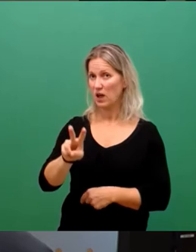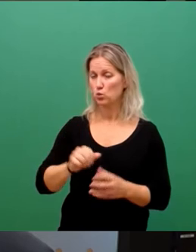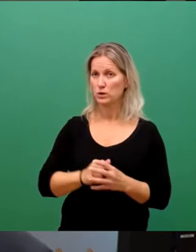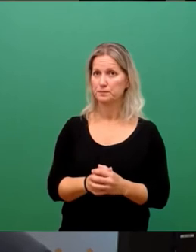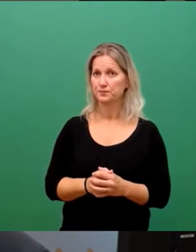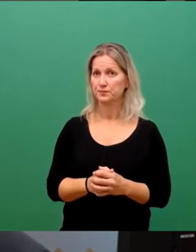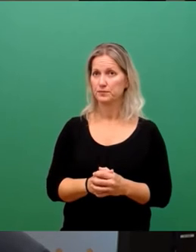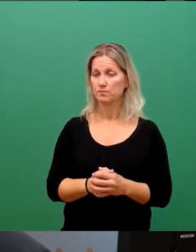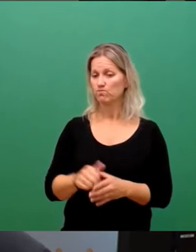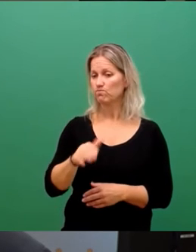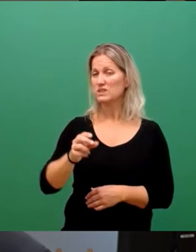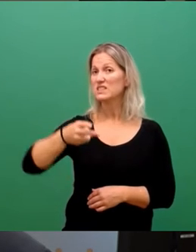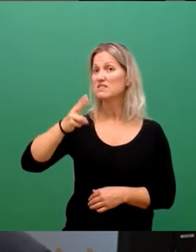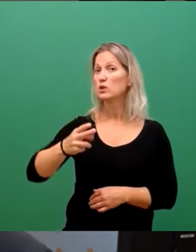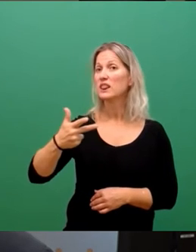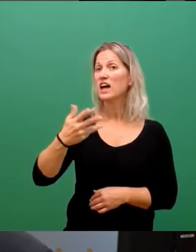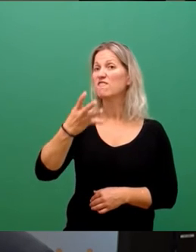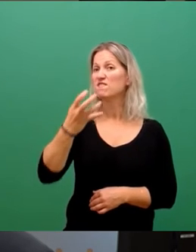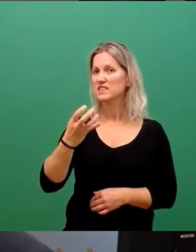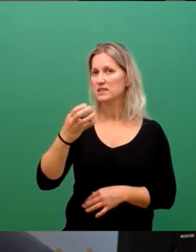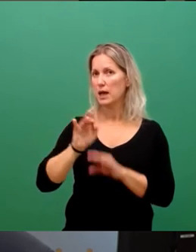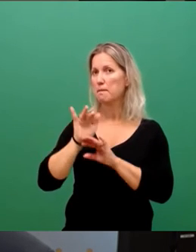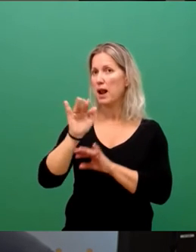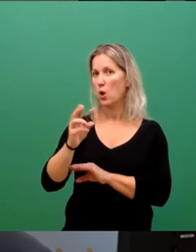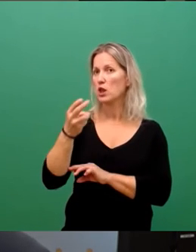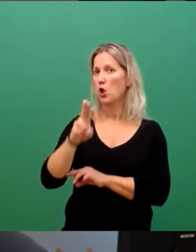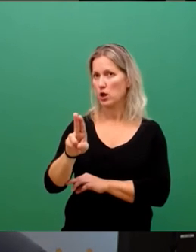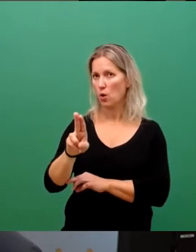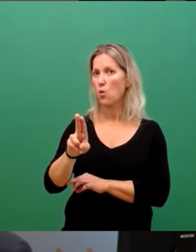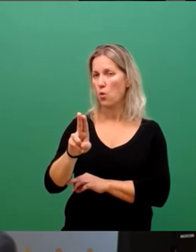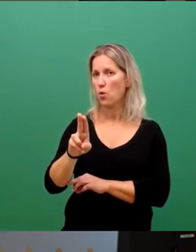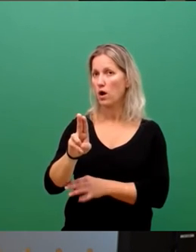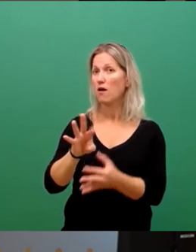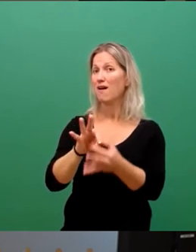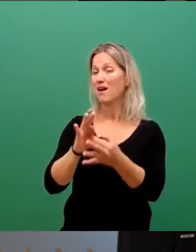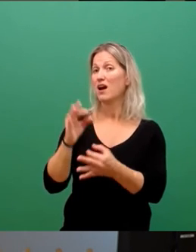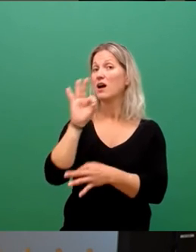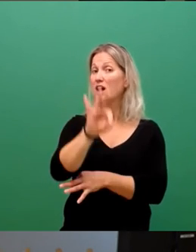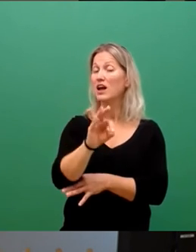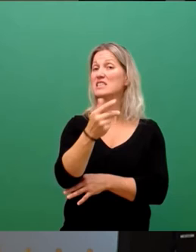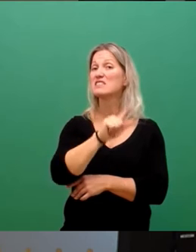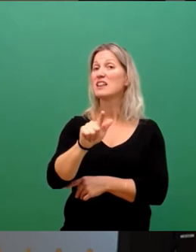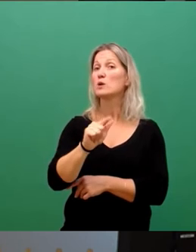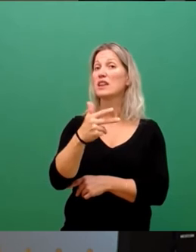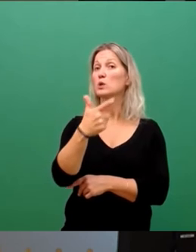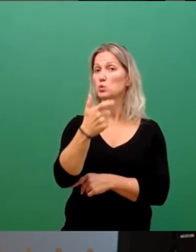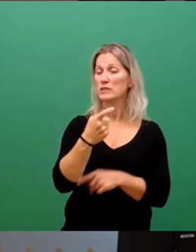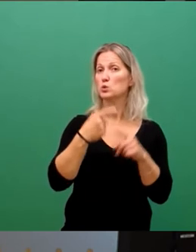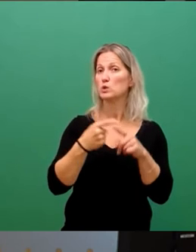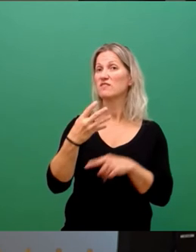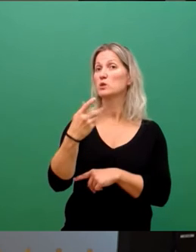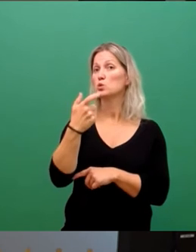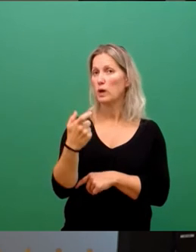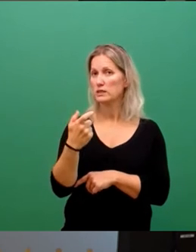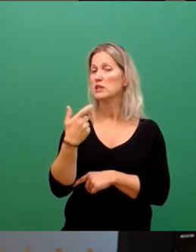Rund 243 Millionen Euro haben wir für 2023 und 2024 im Haushalt